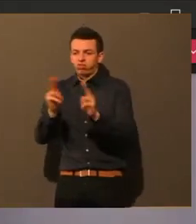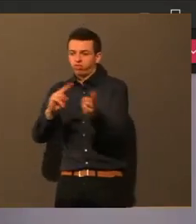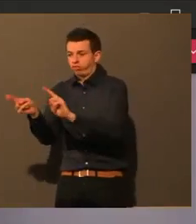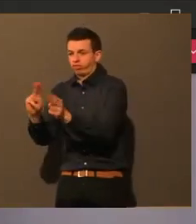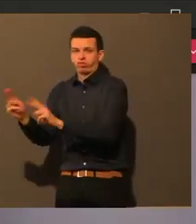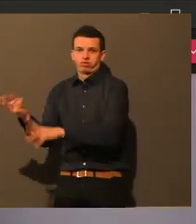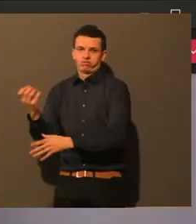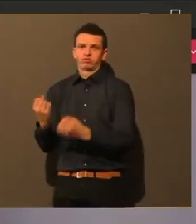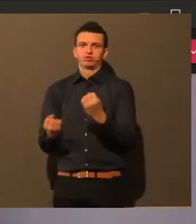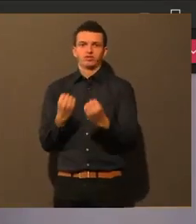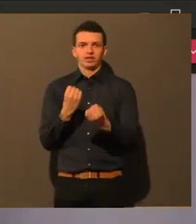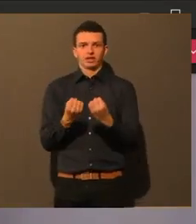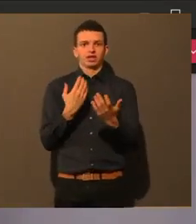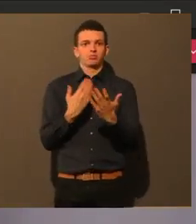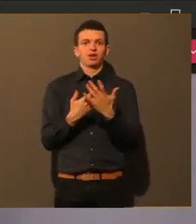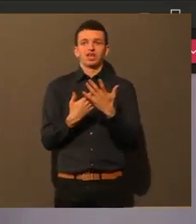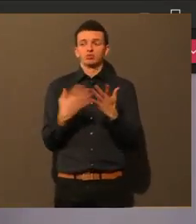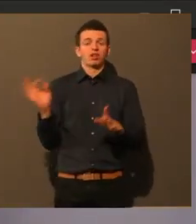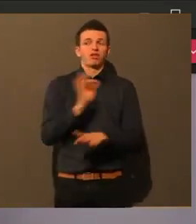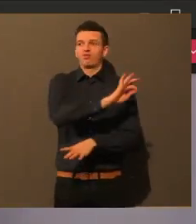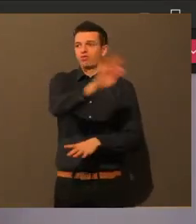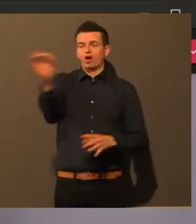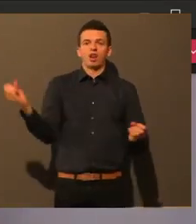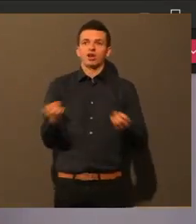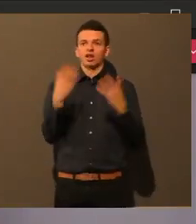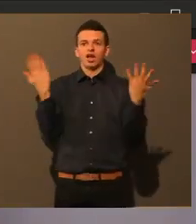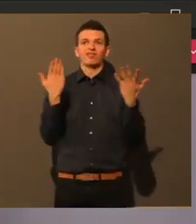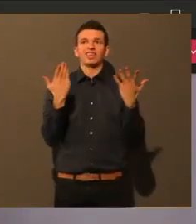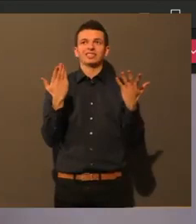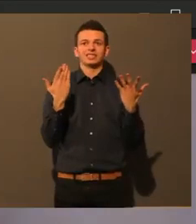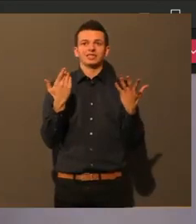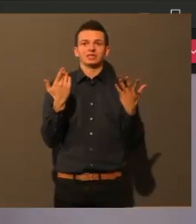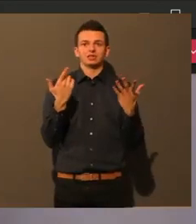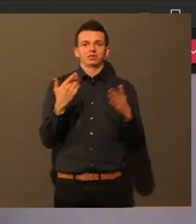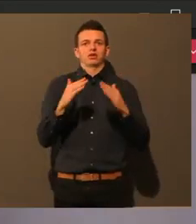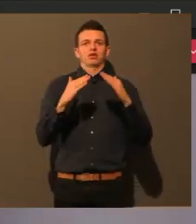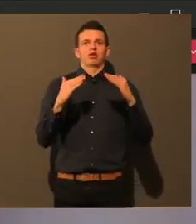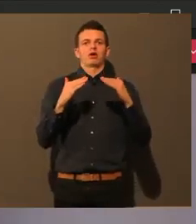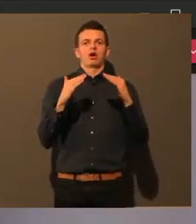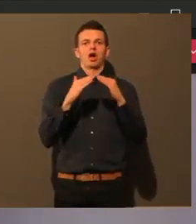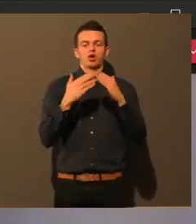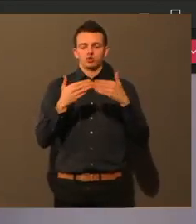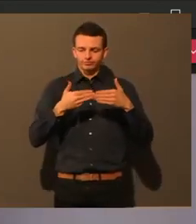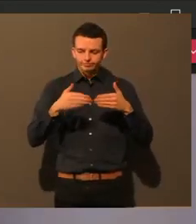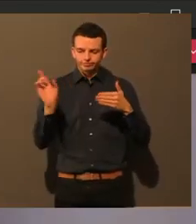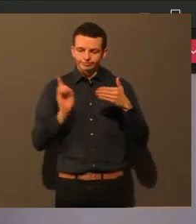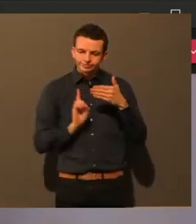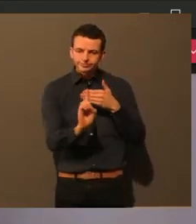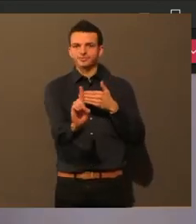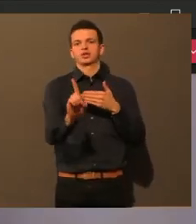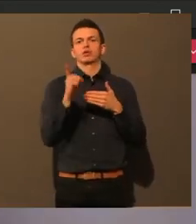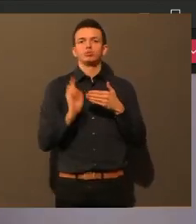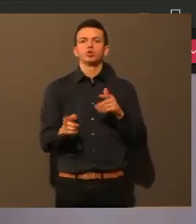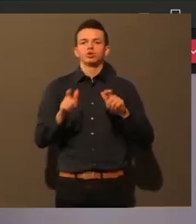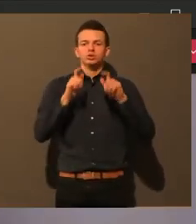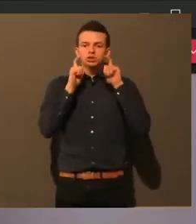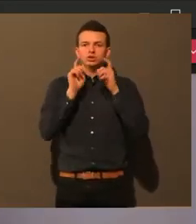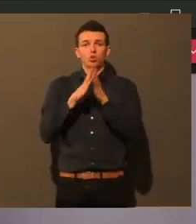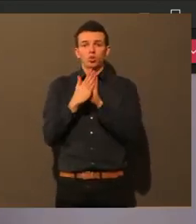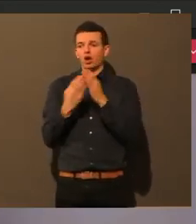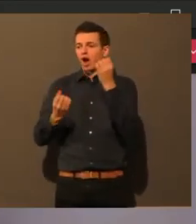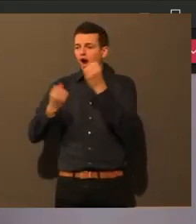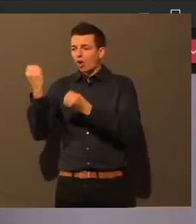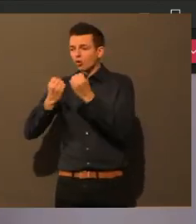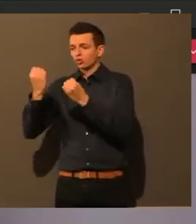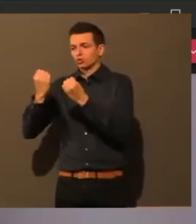klar ist, wenn ich mein Auto verlasse und ich mich in der Öffentlichkeit bewege, dann muss ich eine Maske aufsetzen. Und wenn ich in irgendwelche Innenräume gehe oder wieder nach Hause oder ins